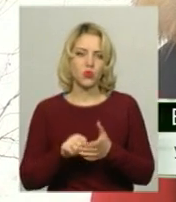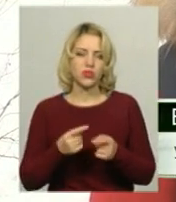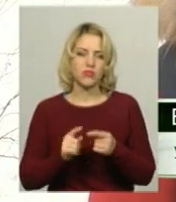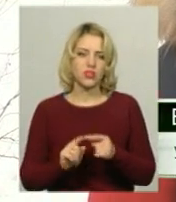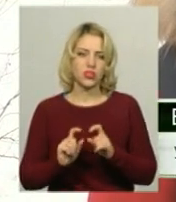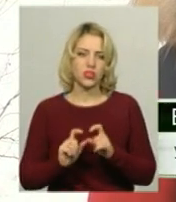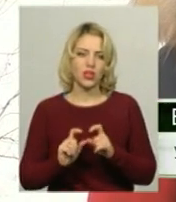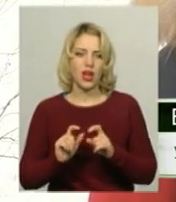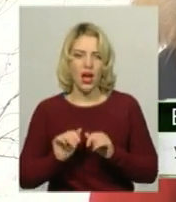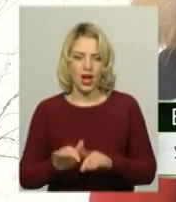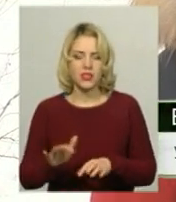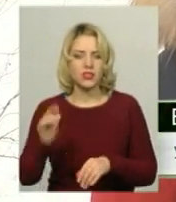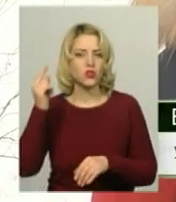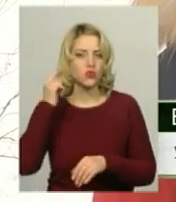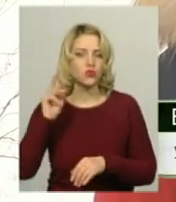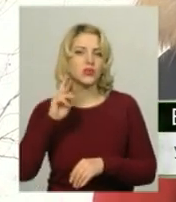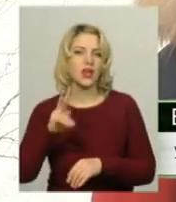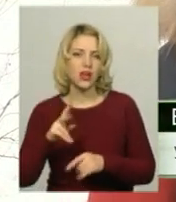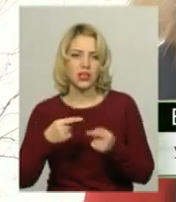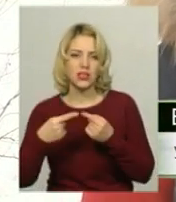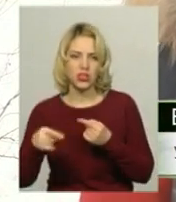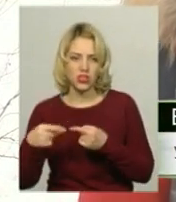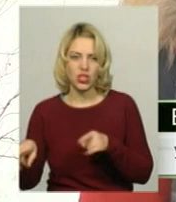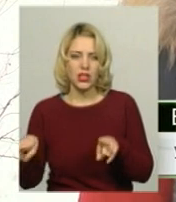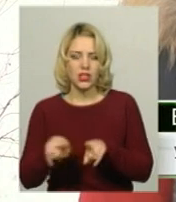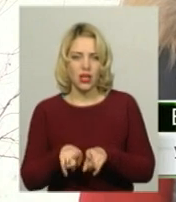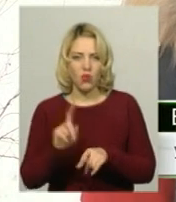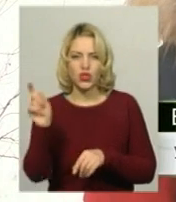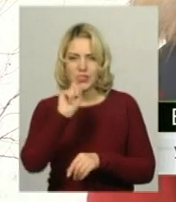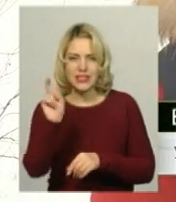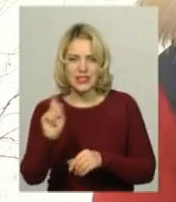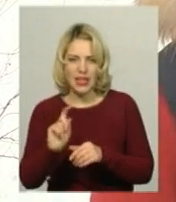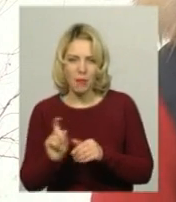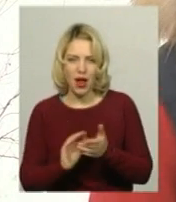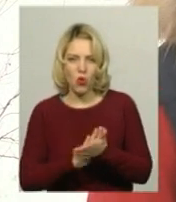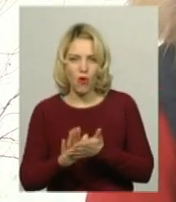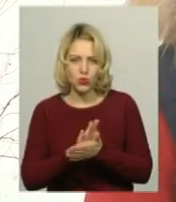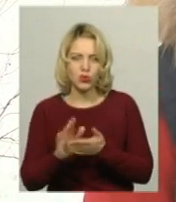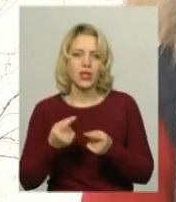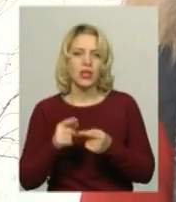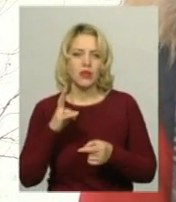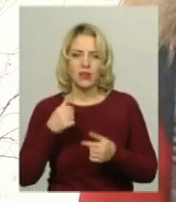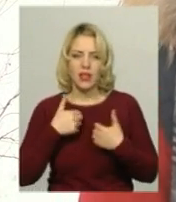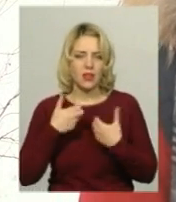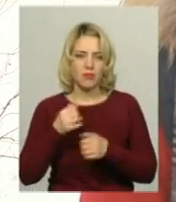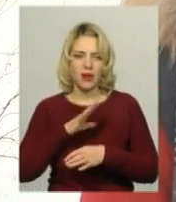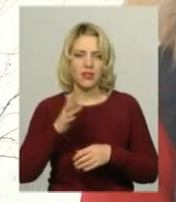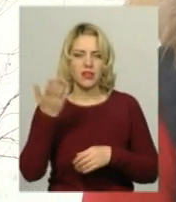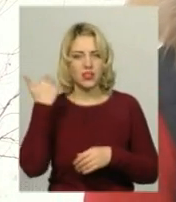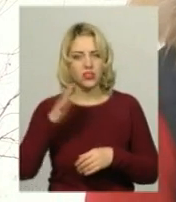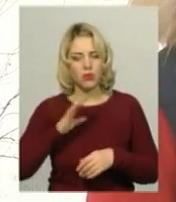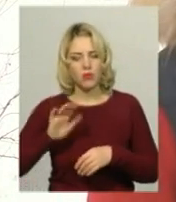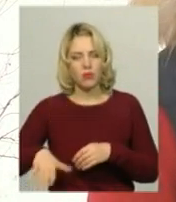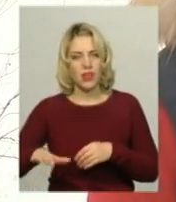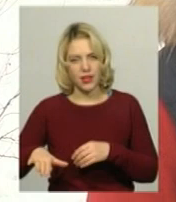я чув, як другі теж закрашують, але мене не брали, бо я був ще маленький,